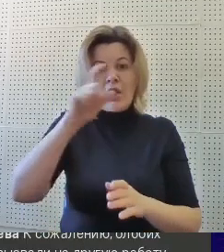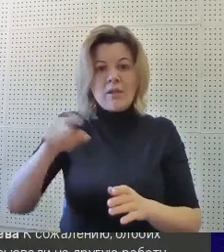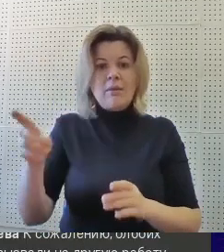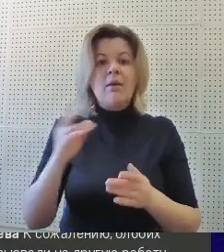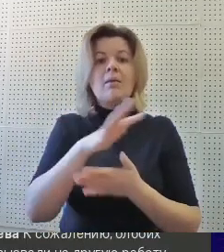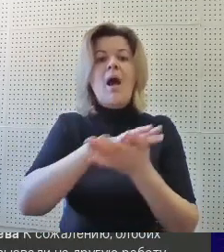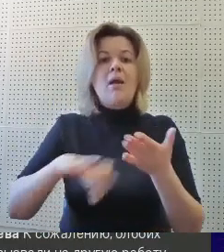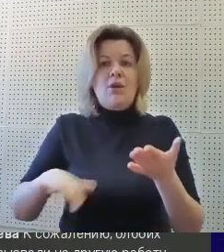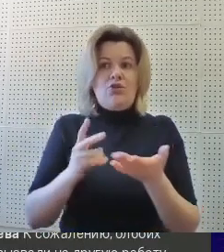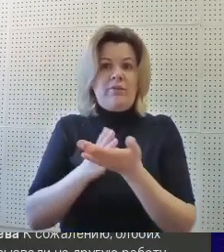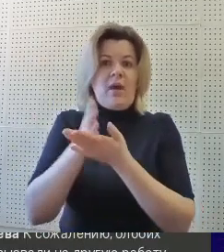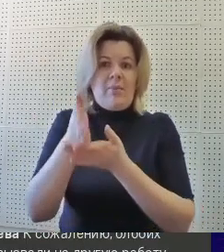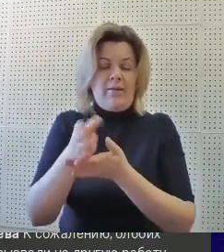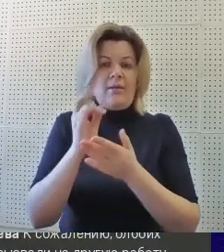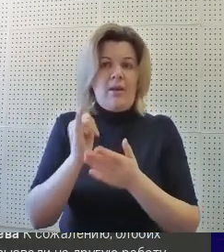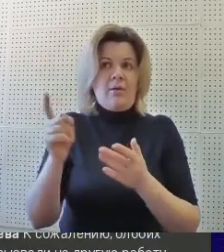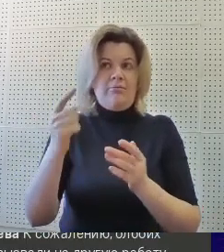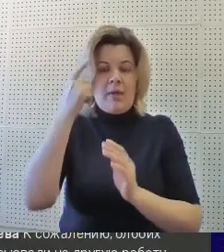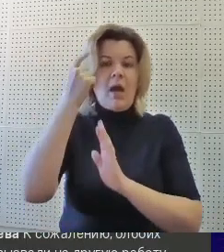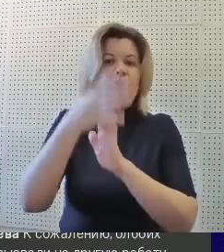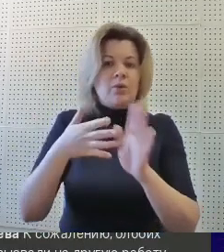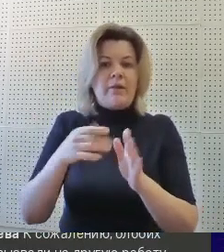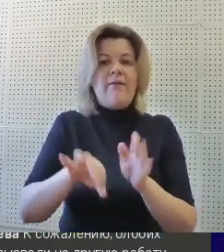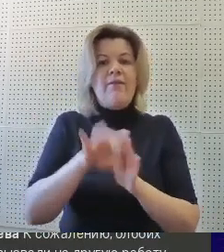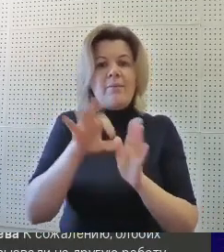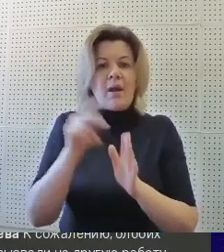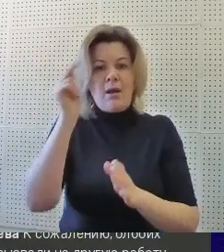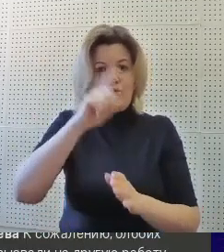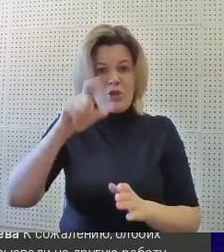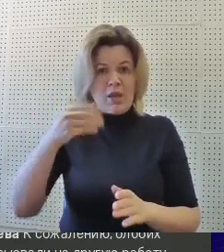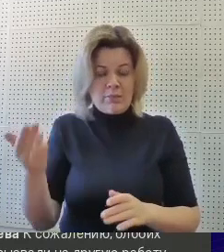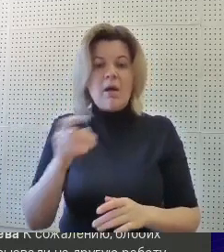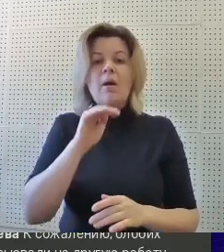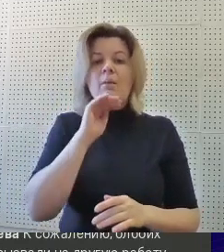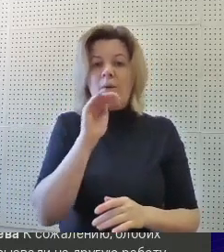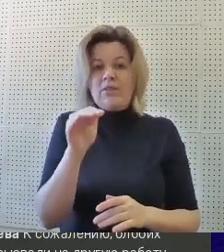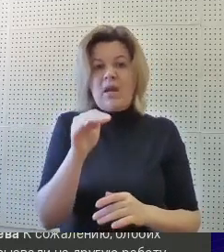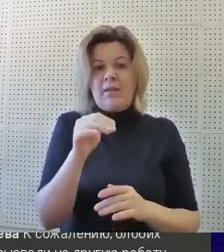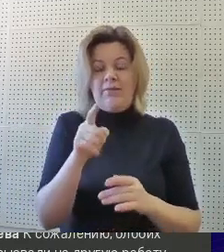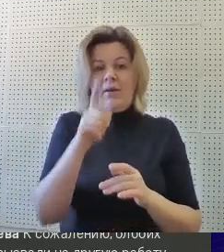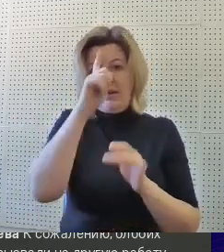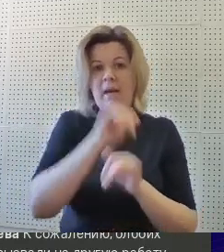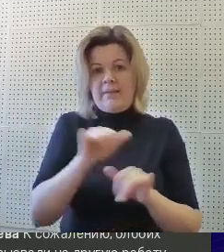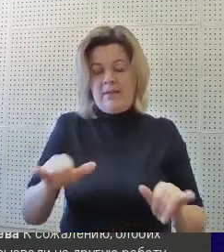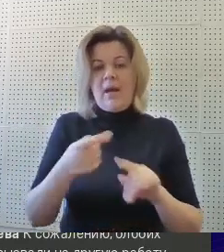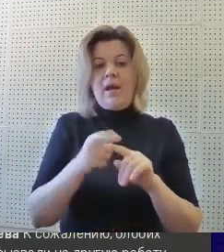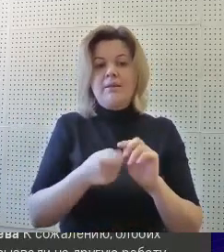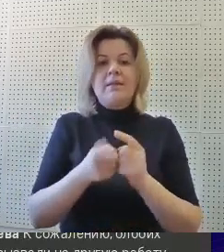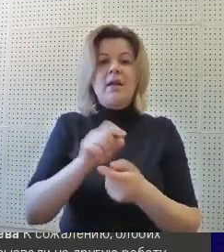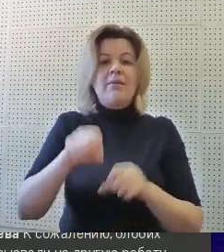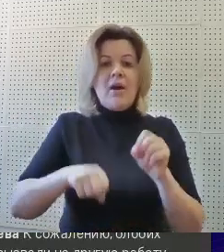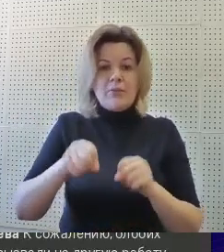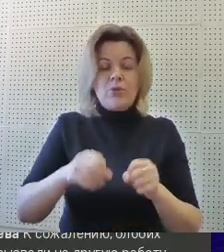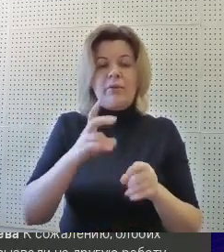обучающимися дальнейшей траектории, для осознанного выбора обучающимися профессионального развития, что стало